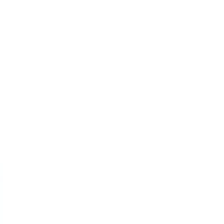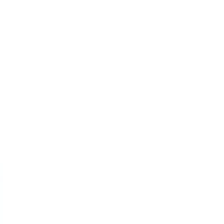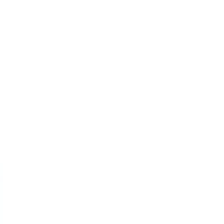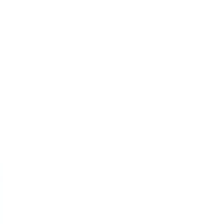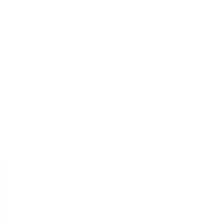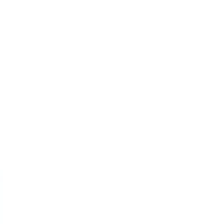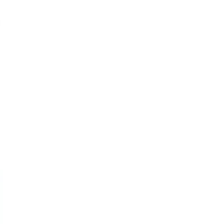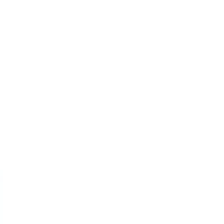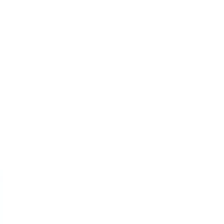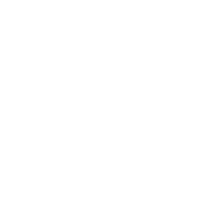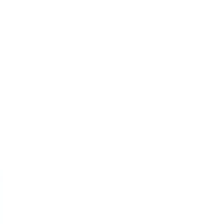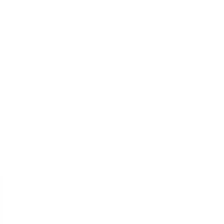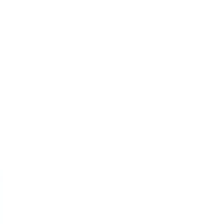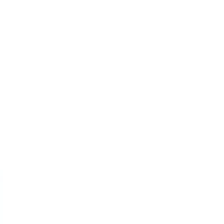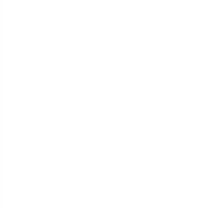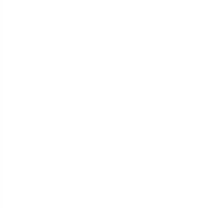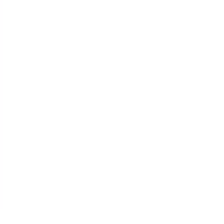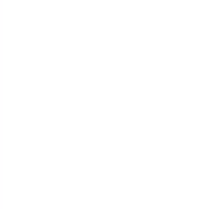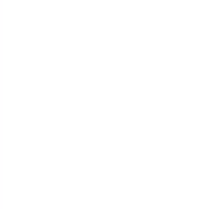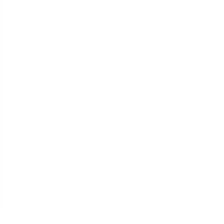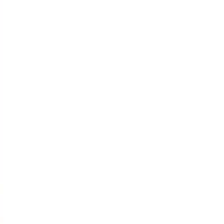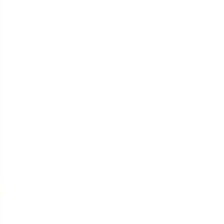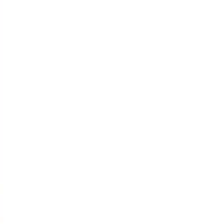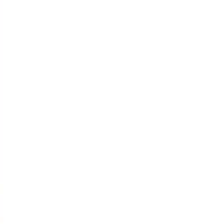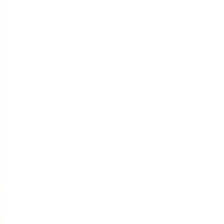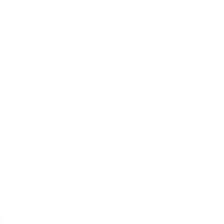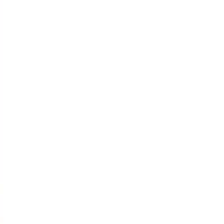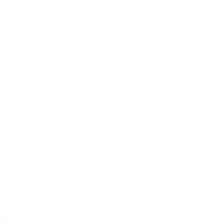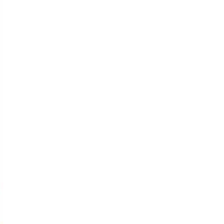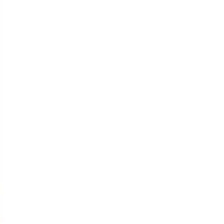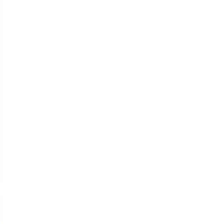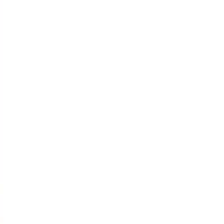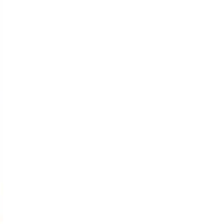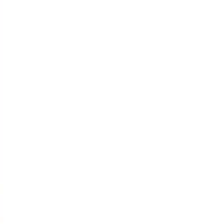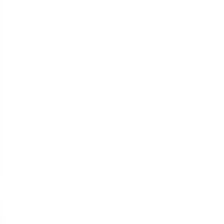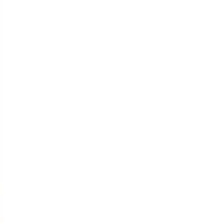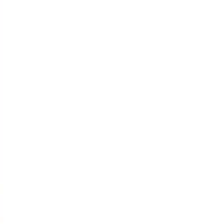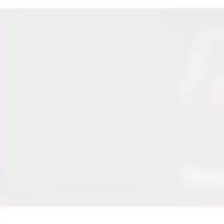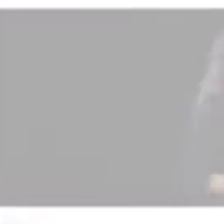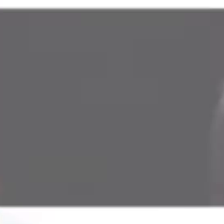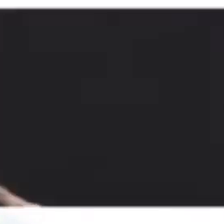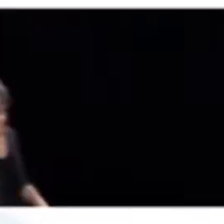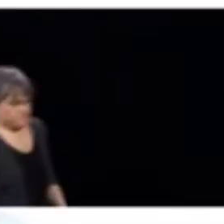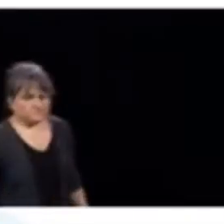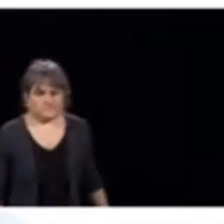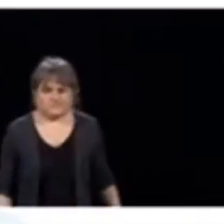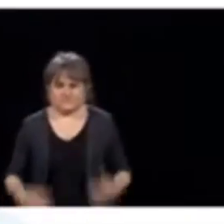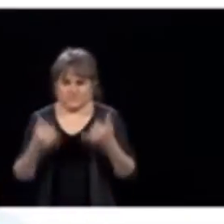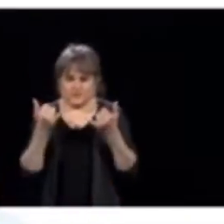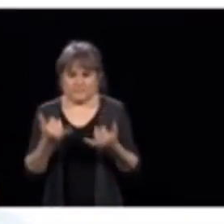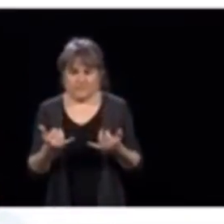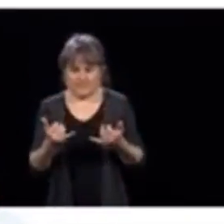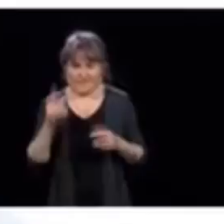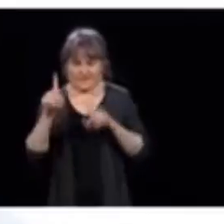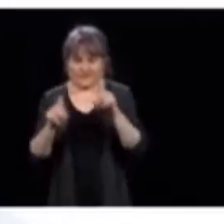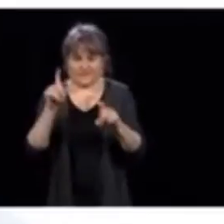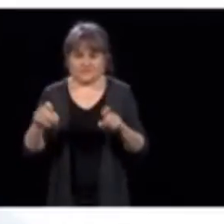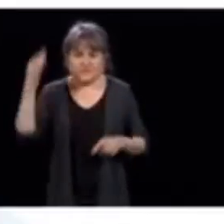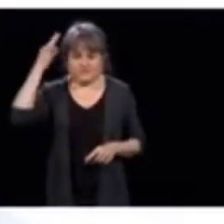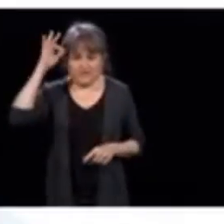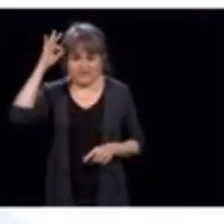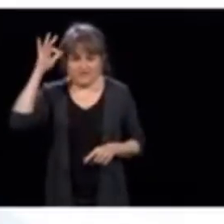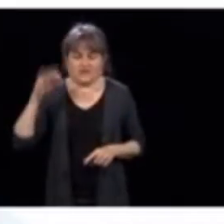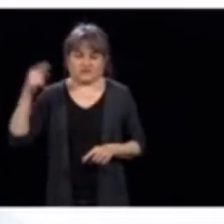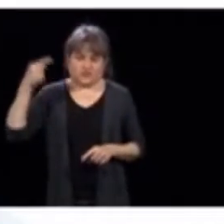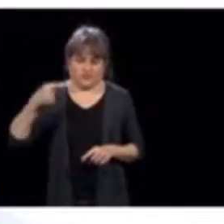Thank you all. Merci, Monsieur le Premier ministre. Alors, pour la période des questions des journalistes, nous allons débuter aujourd'hui avec Geneviève Lajoie du Journal de Québec,